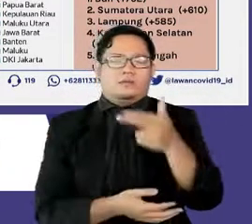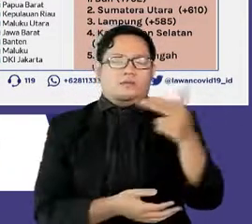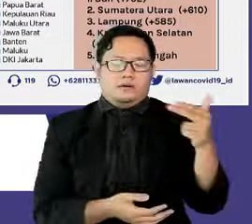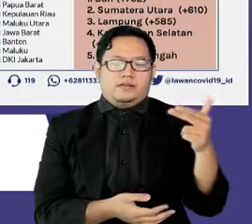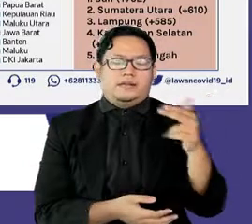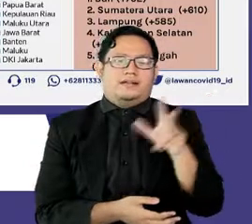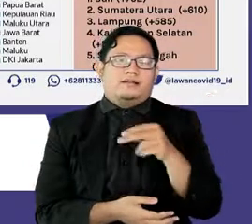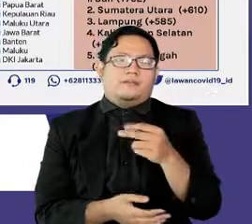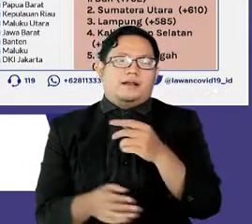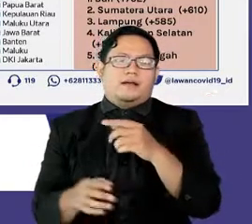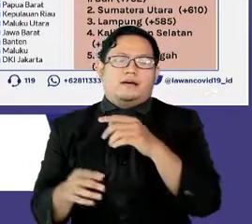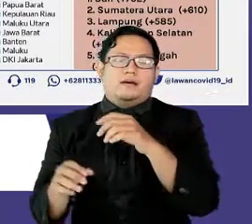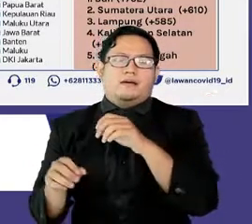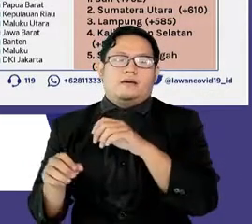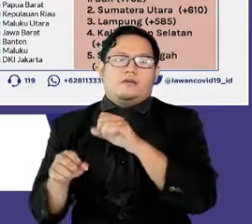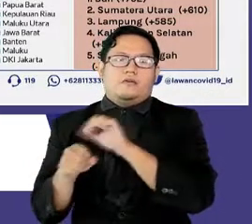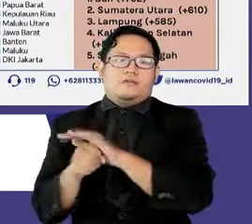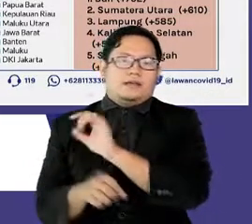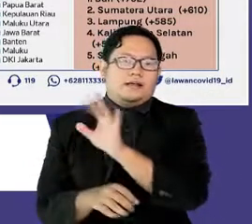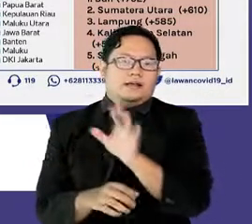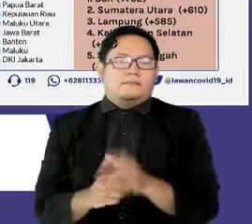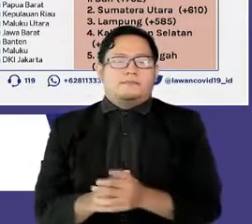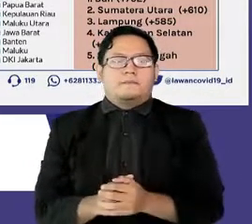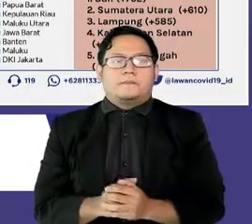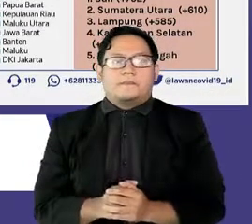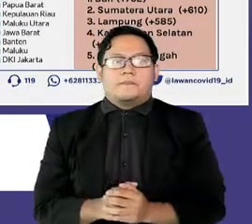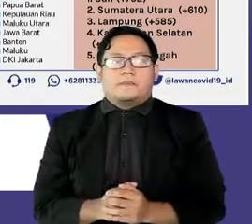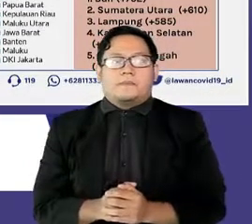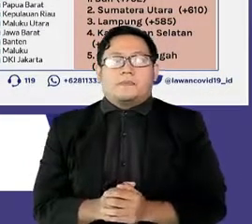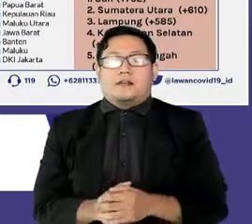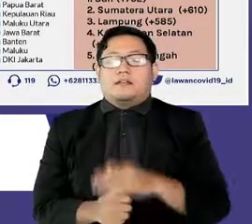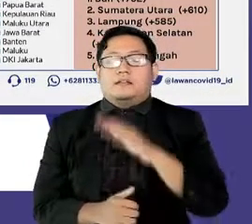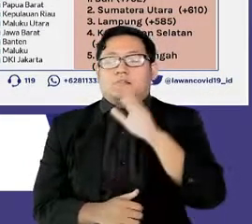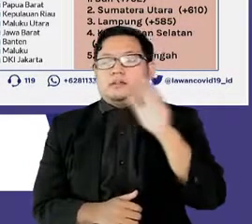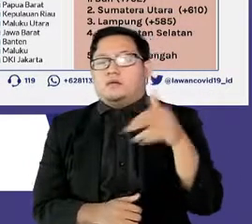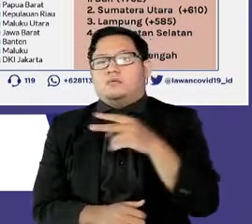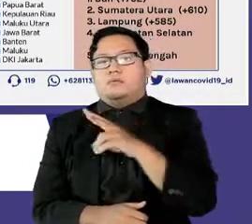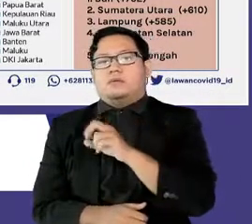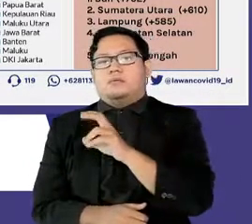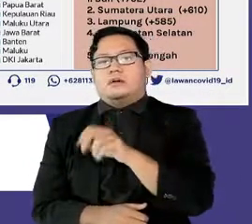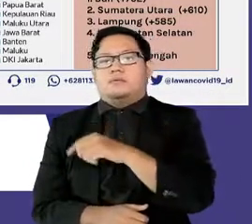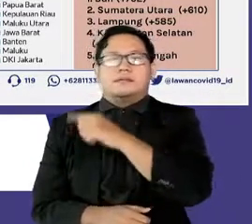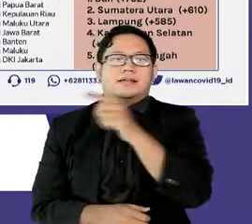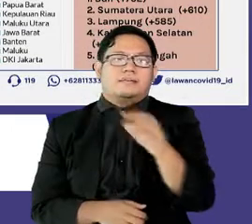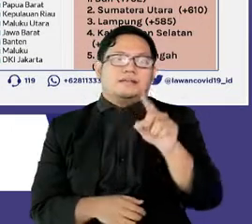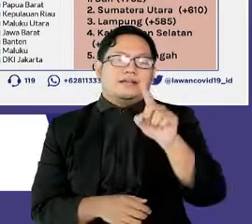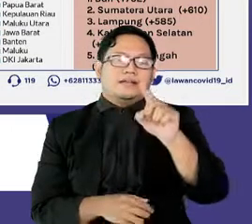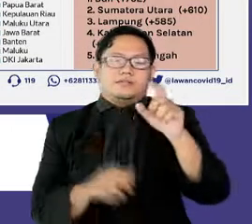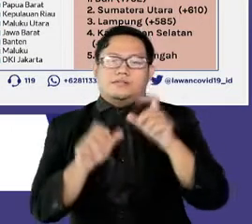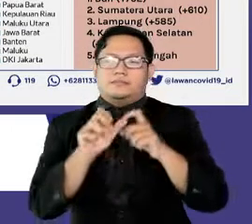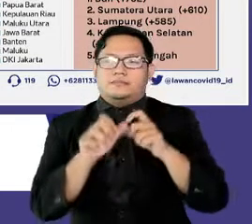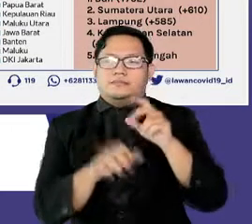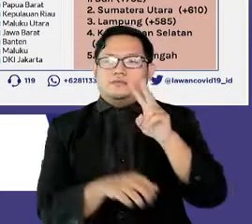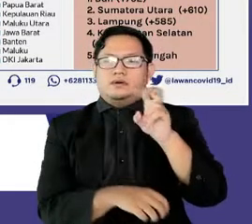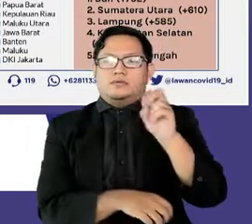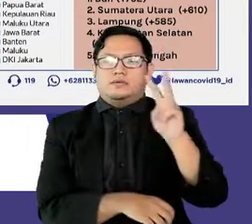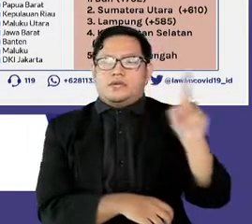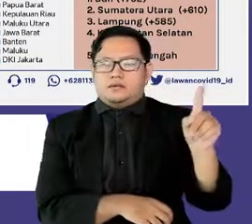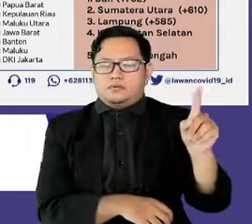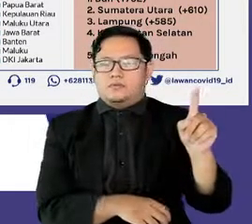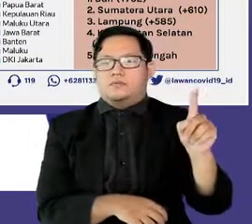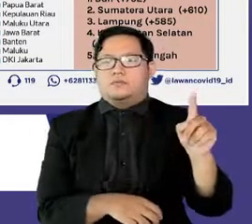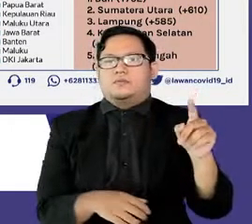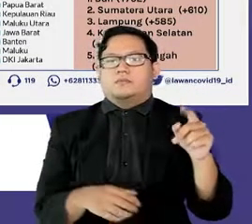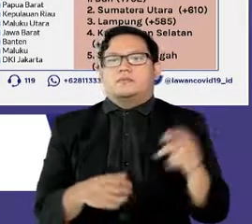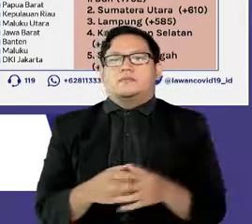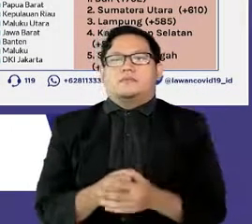varian lainnya. Sejak tahun 2020 hingga 1 September 2021, sudah dilakukan